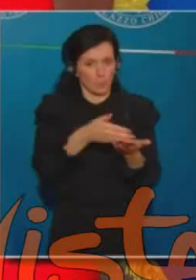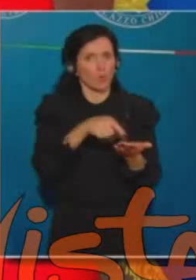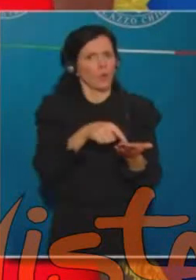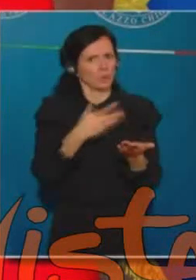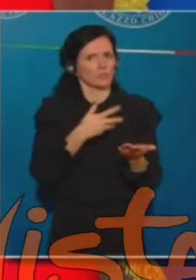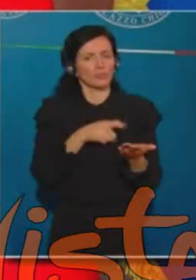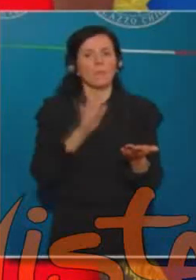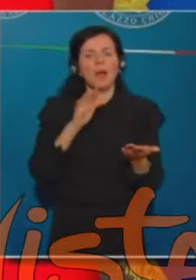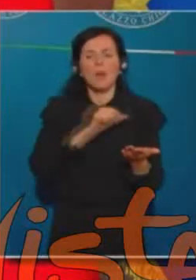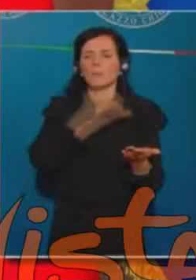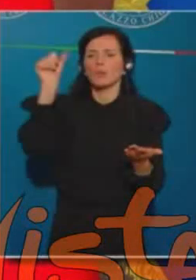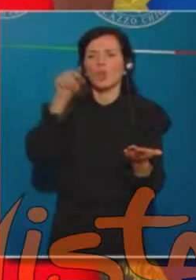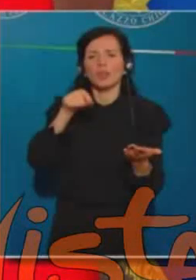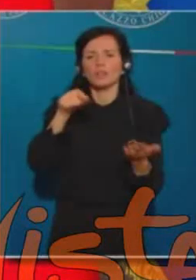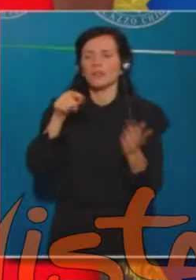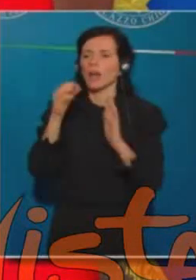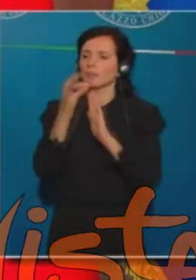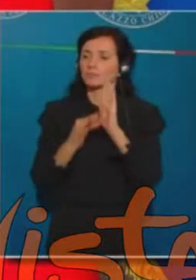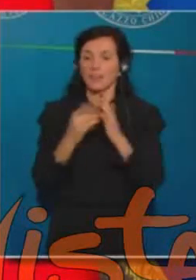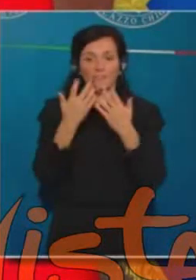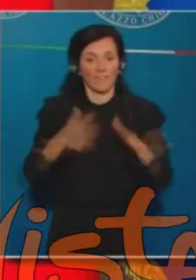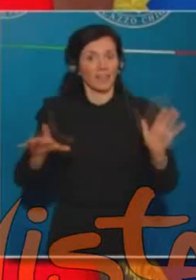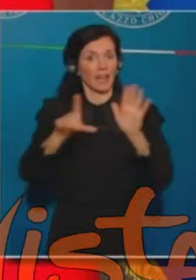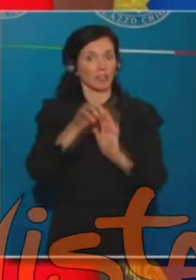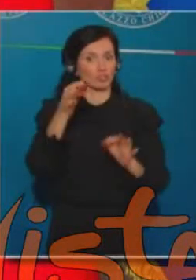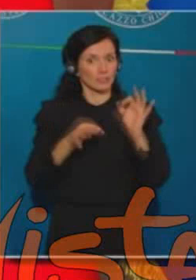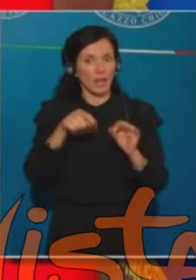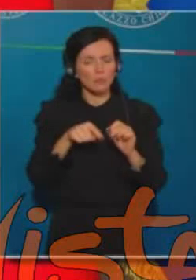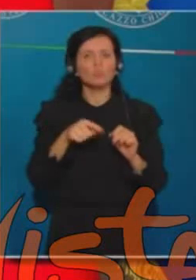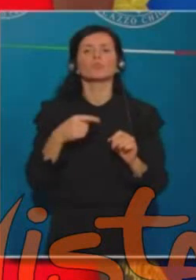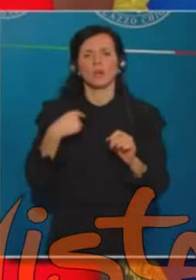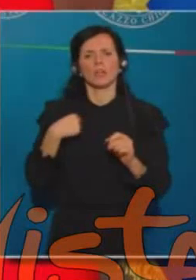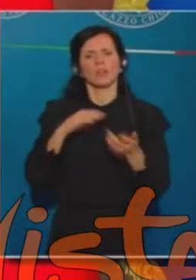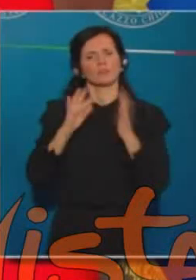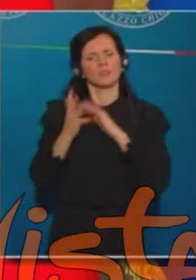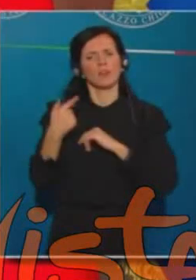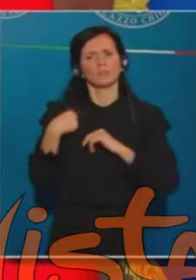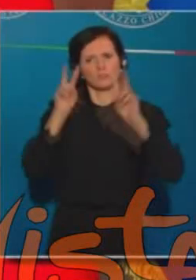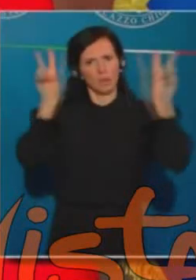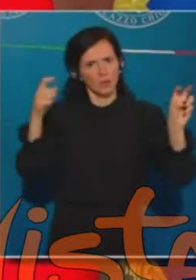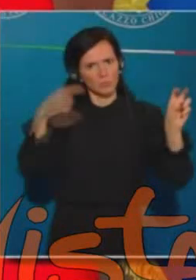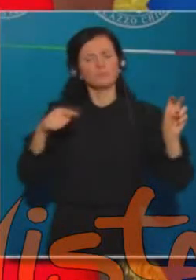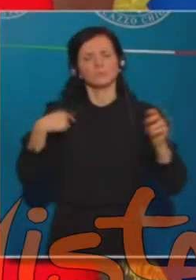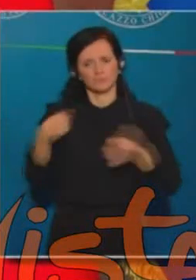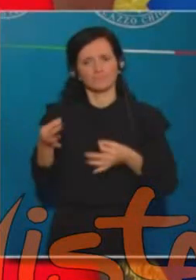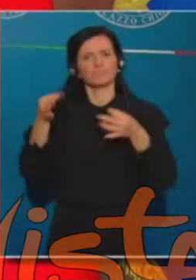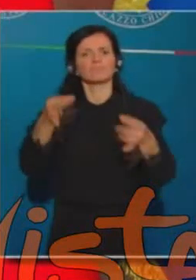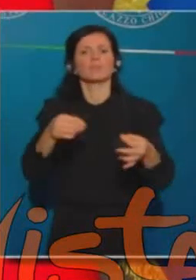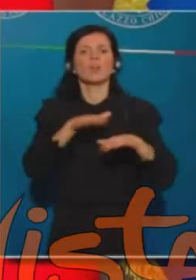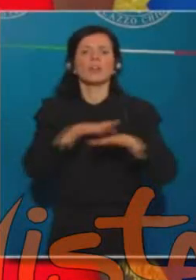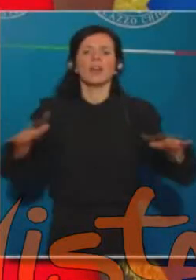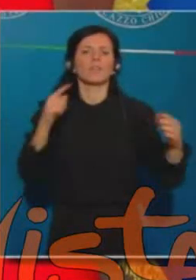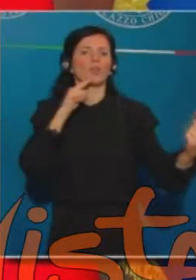priorità per la prospettiva di fine legislatura porterò anche questo tema all'attenzione del tavolo di